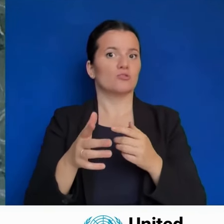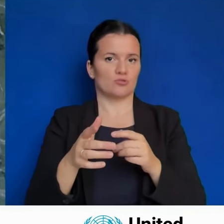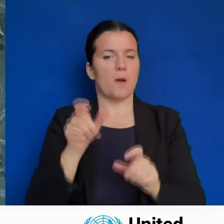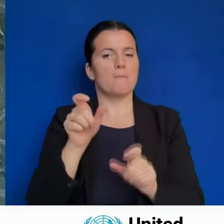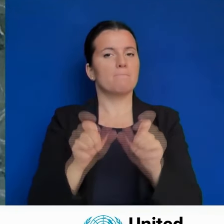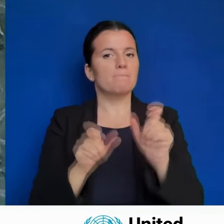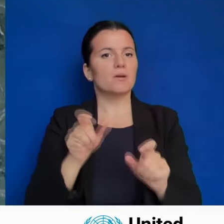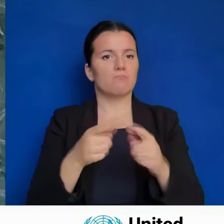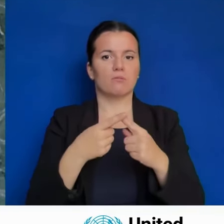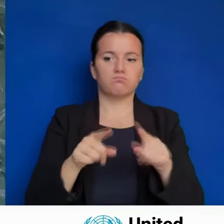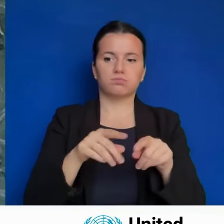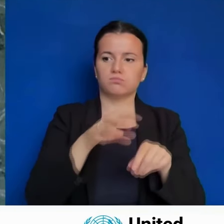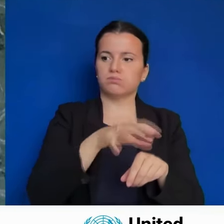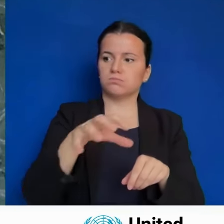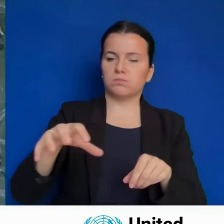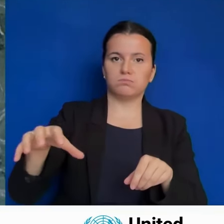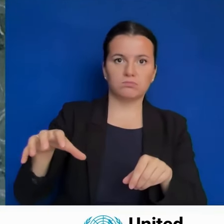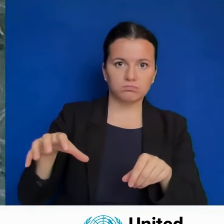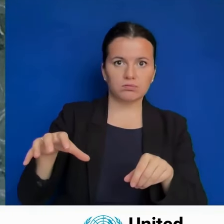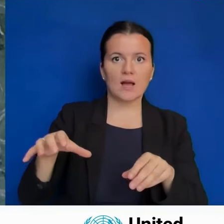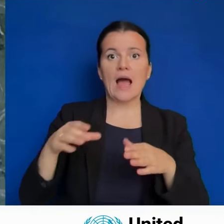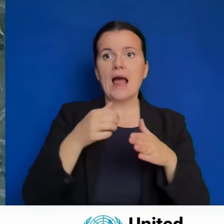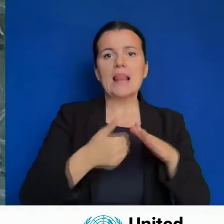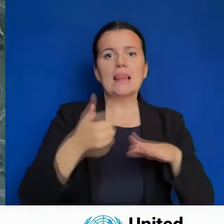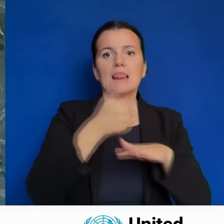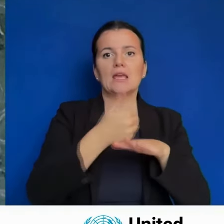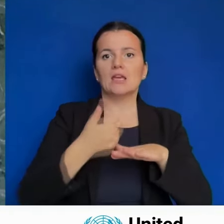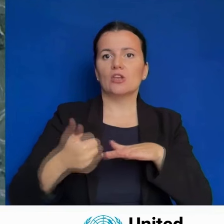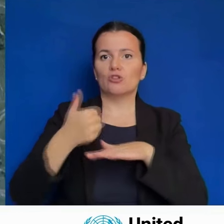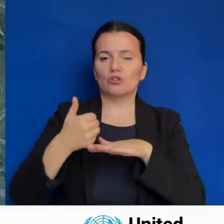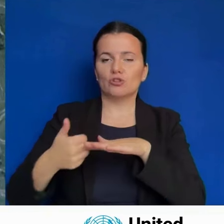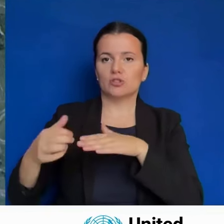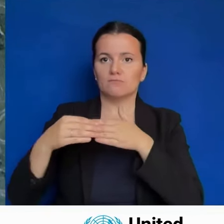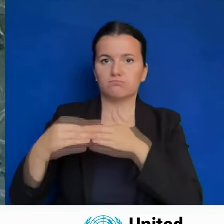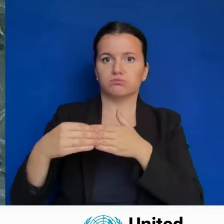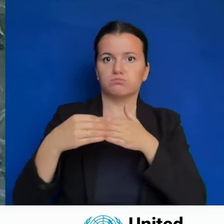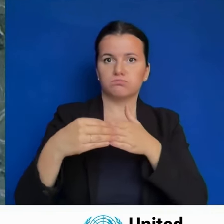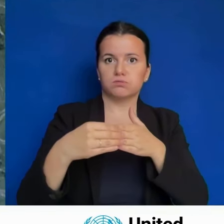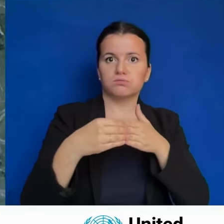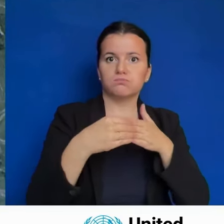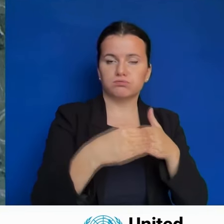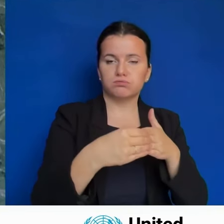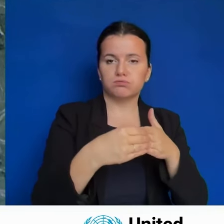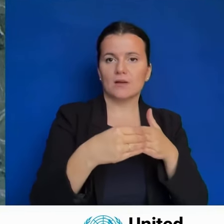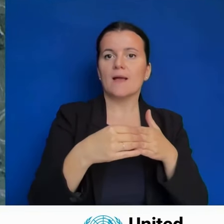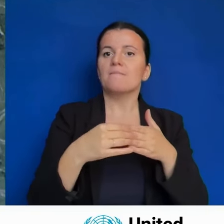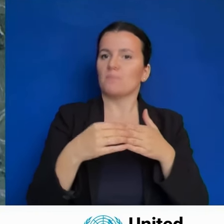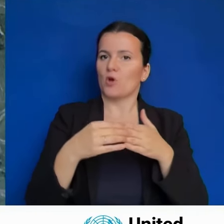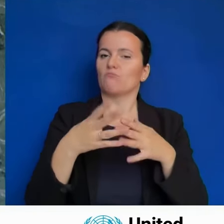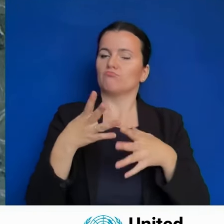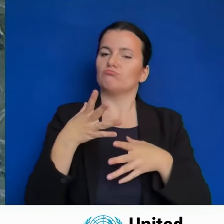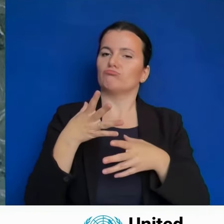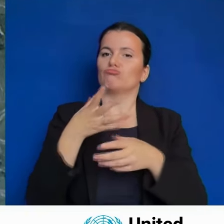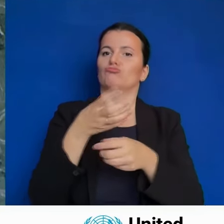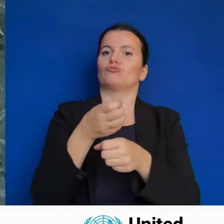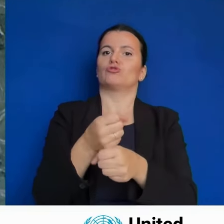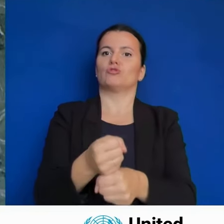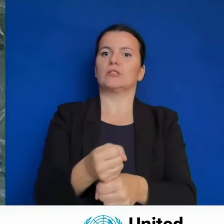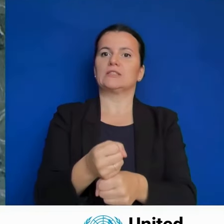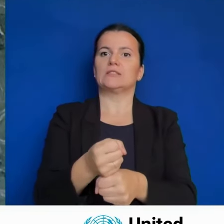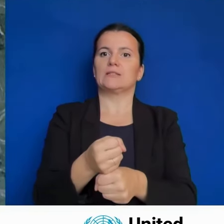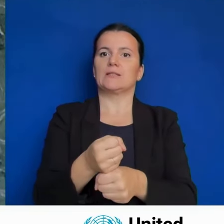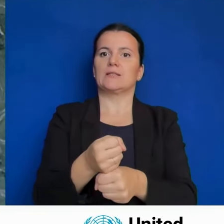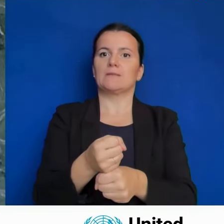nationale n'aubère pas notre attachement au multilatéralisme, que nous considérons comme un levier